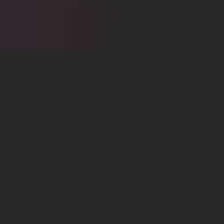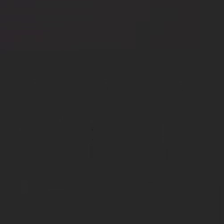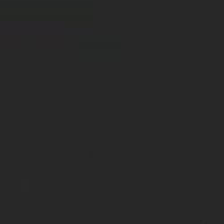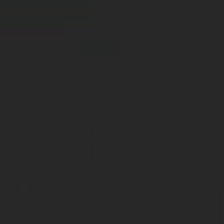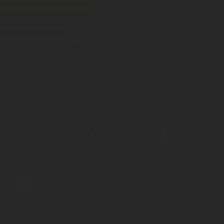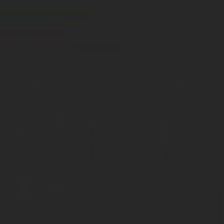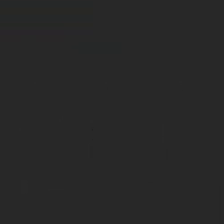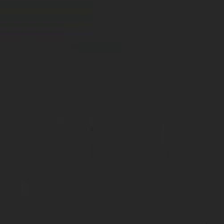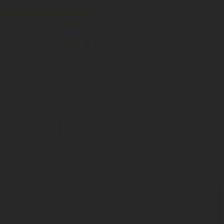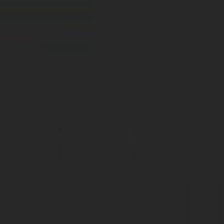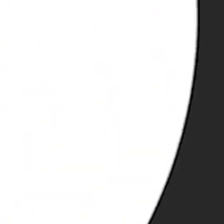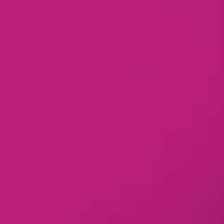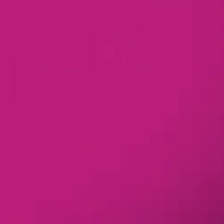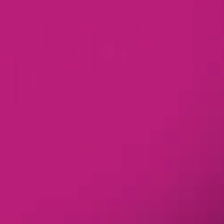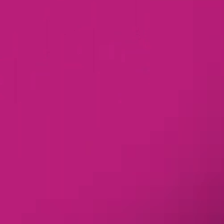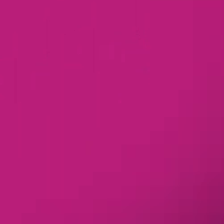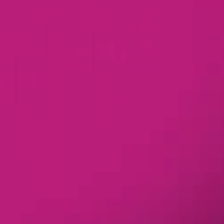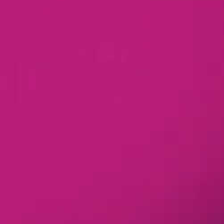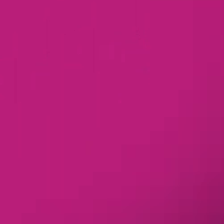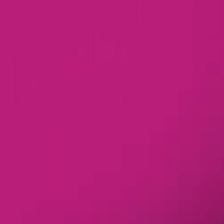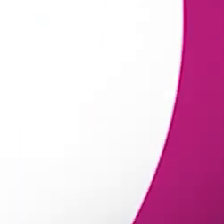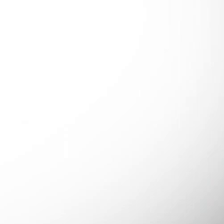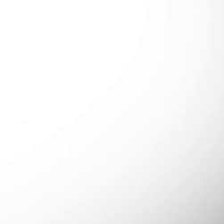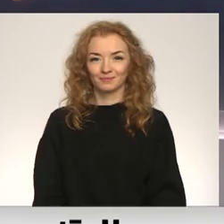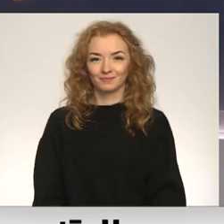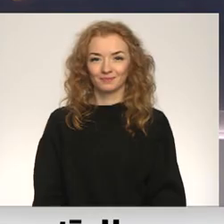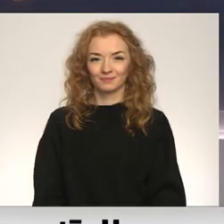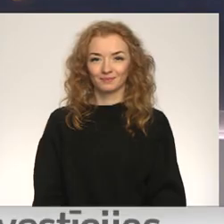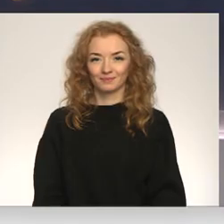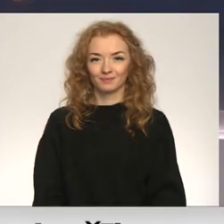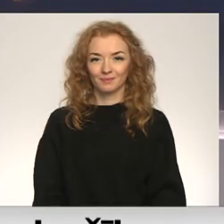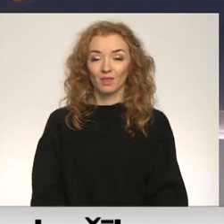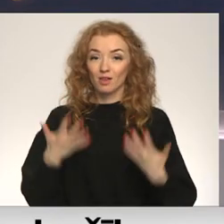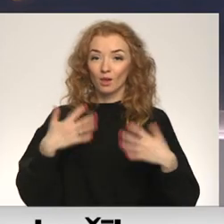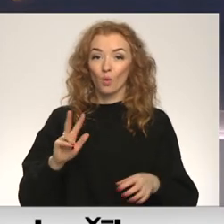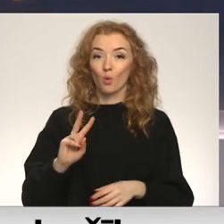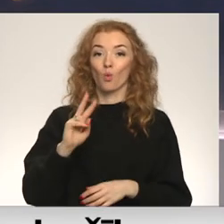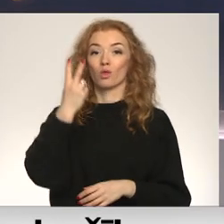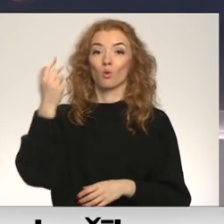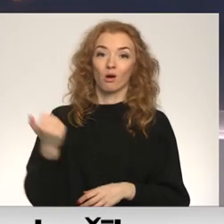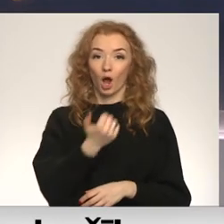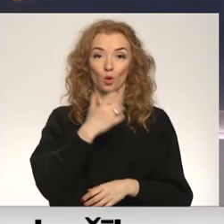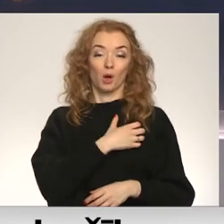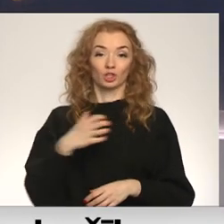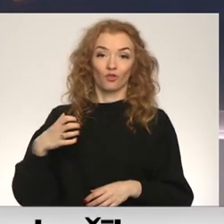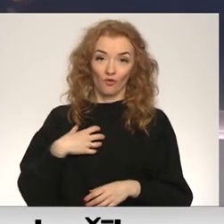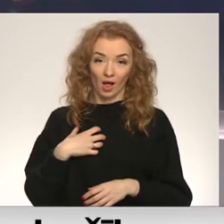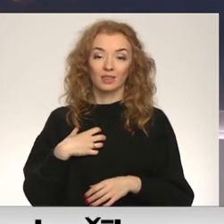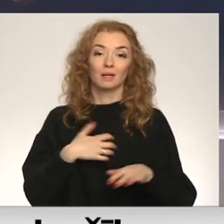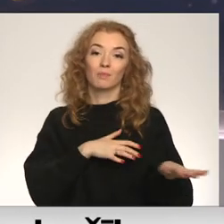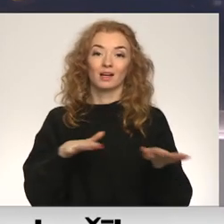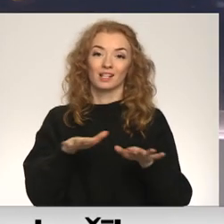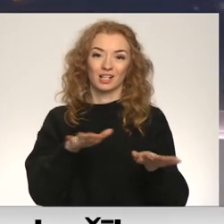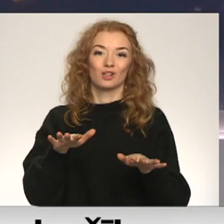Re, visi ēters ir te! Jau otro gadu pašvaldībām rīkot, jaungada